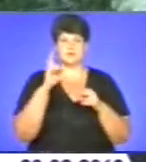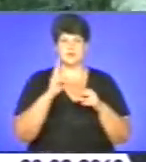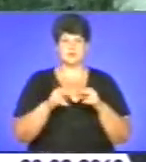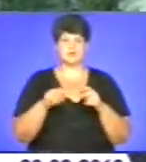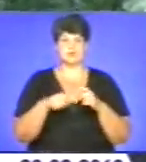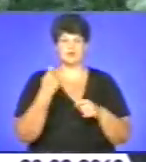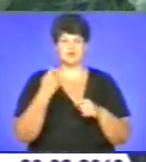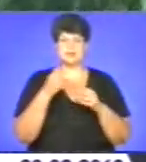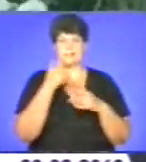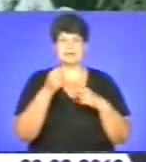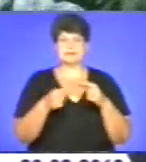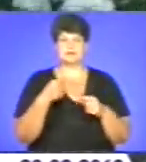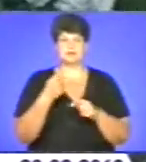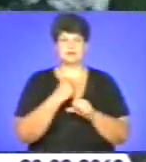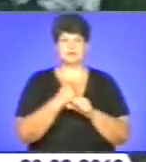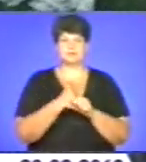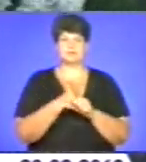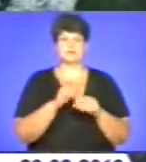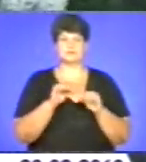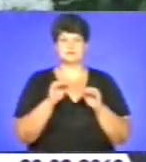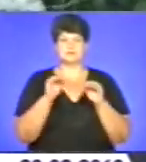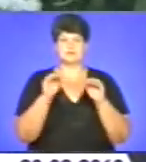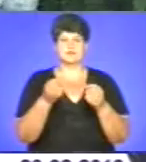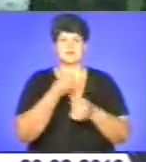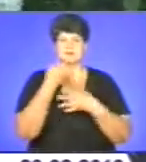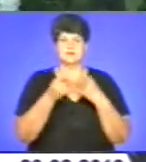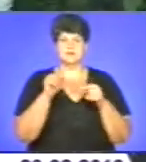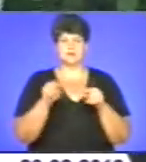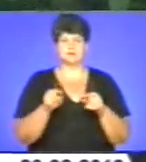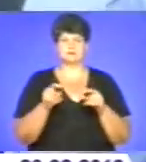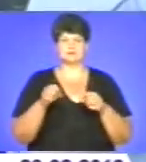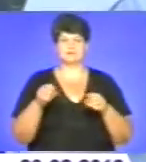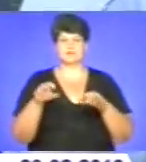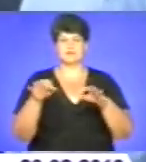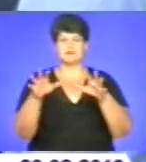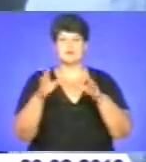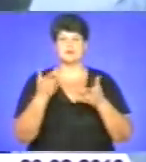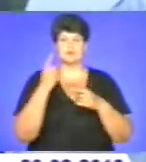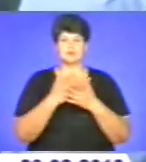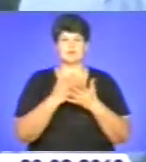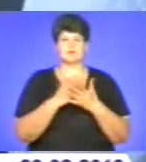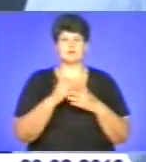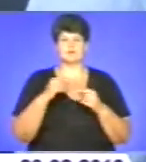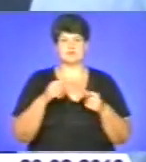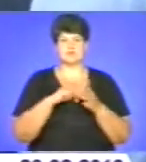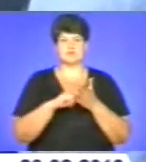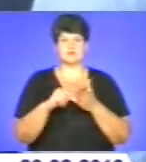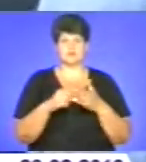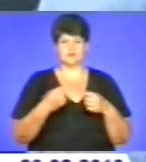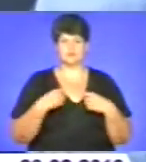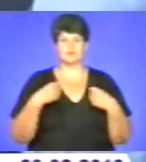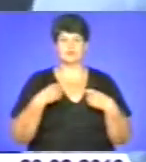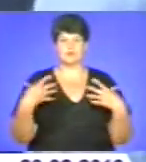іменно ті гості висадили власноруч квіти. Тепер тут справжня алея зірок. Святкування завершили урочисто, фейерверком.